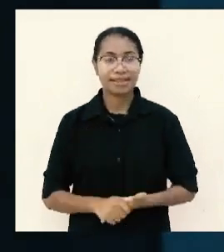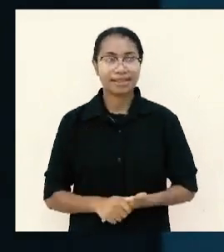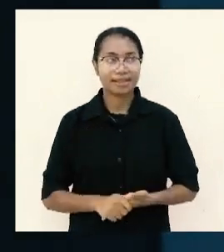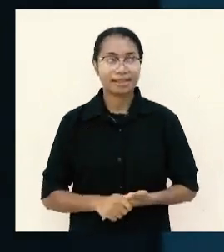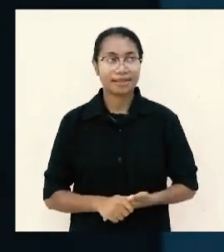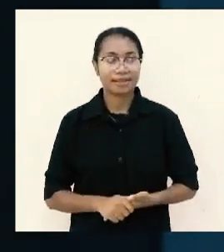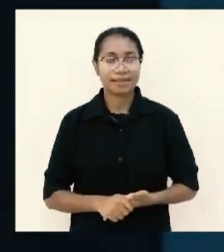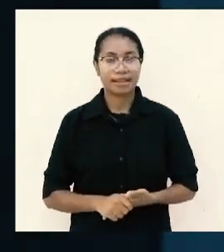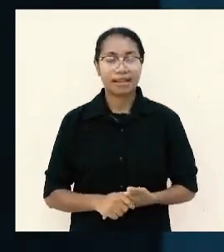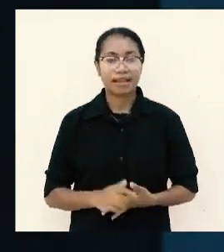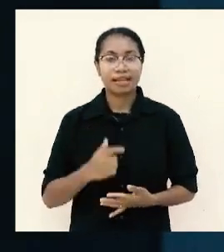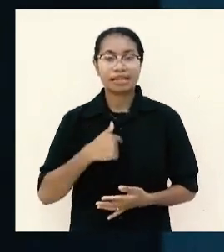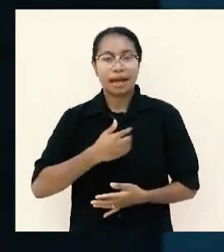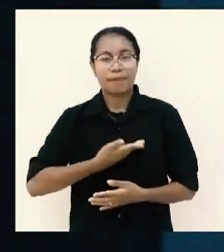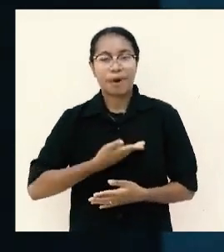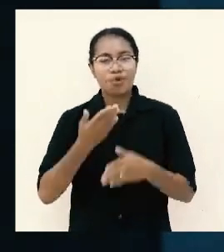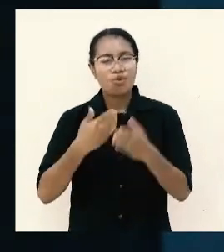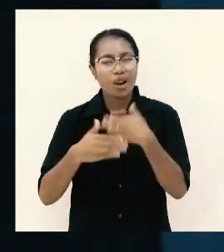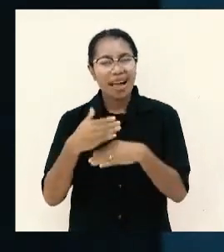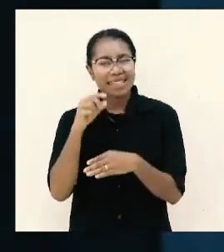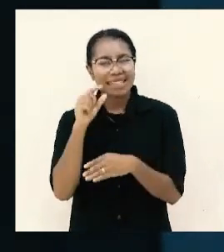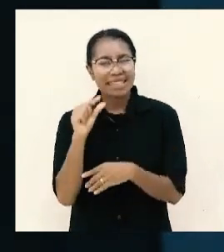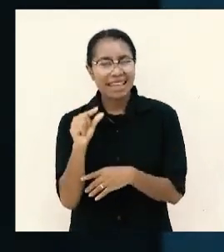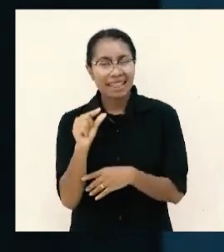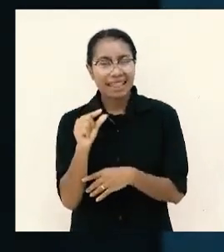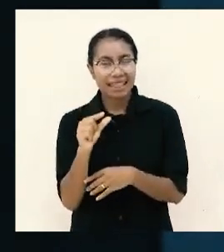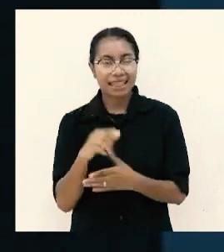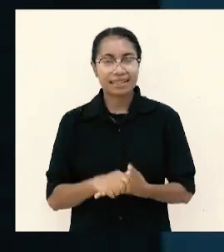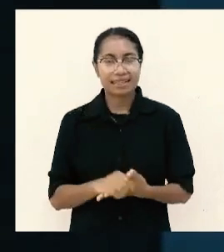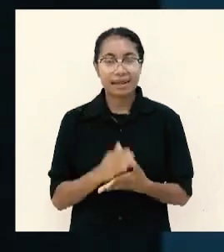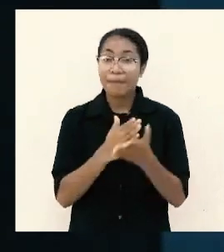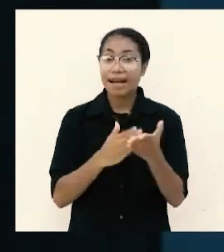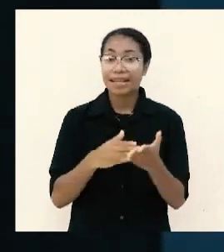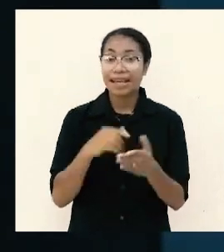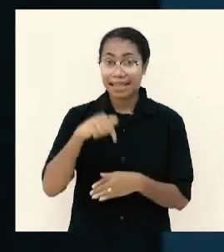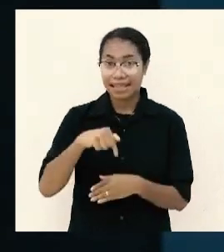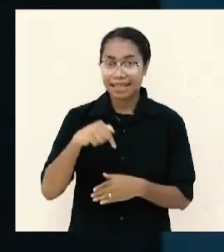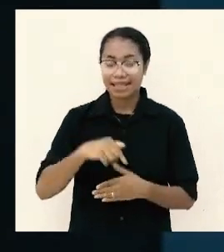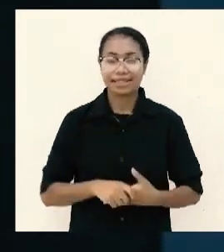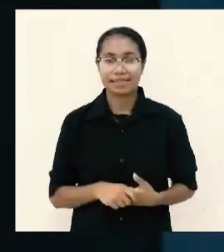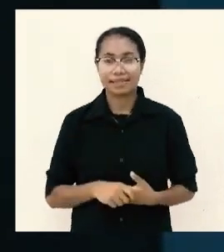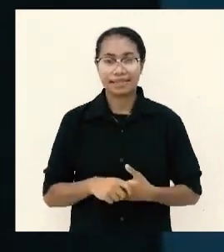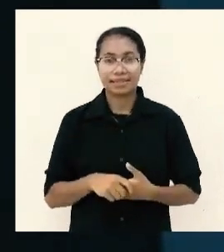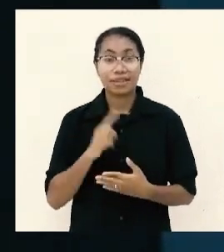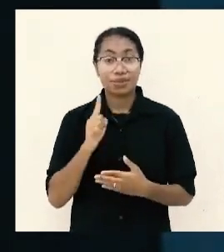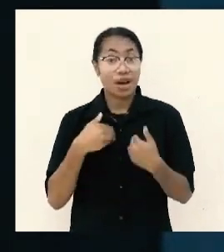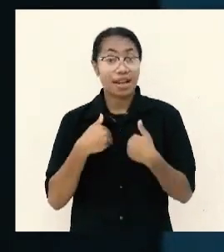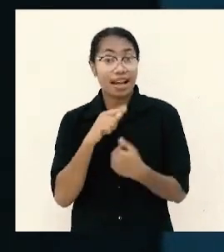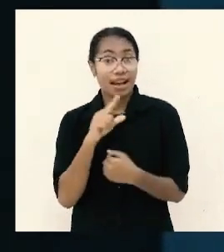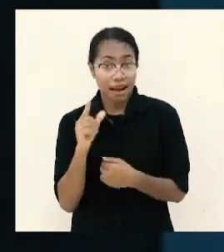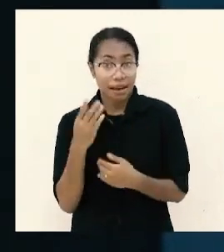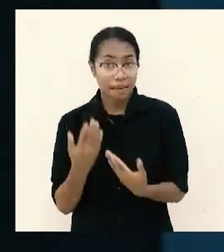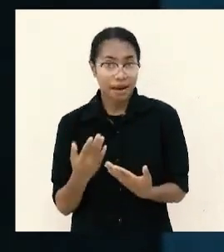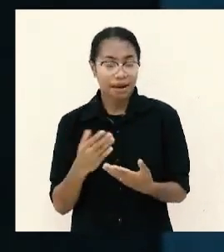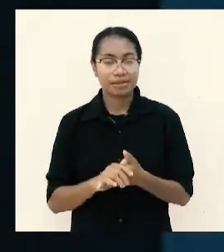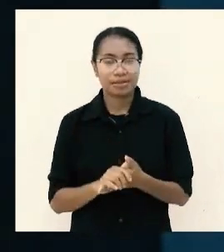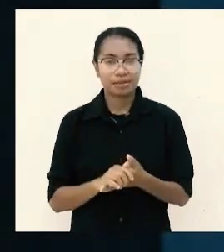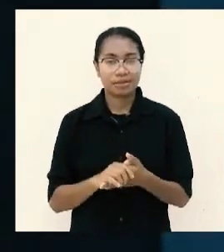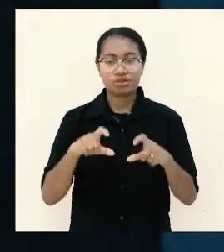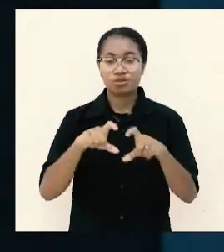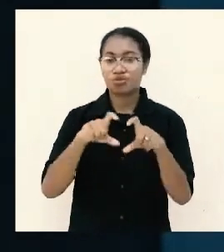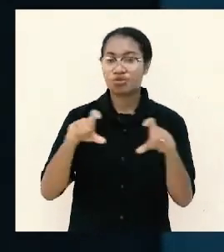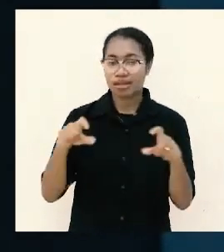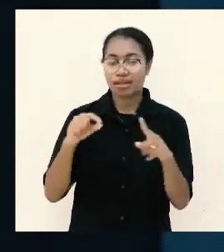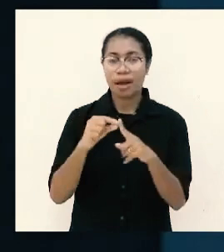saya mengulang sedikit konteks dari bagian ini. Ini adalah surat Paulus kepada jemaat di